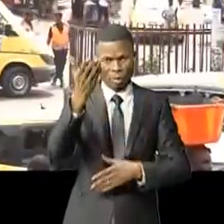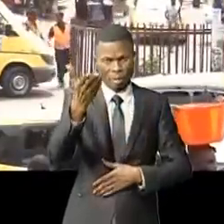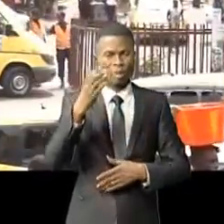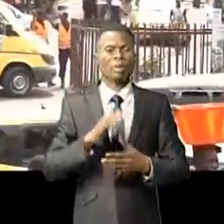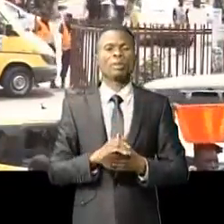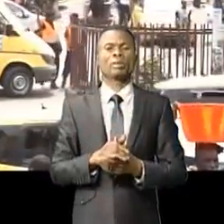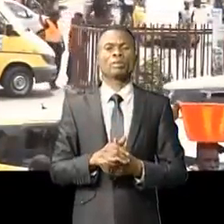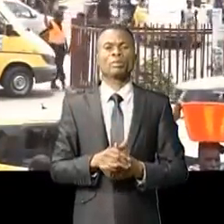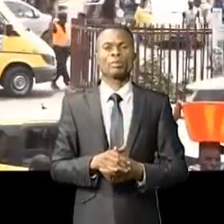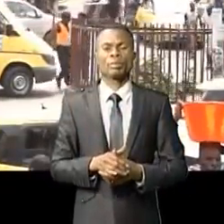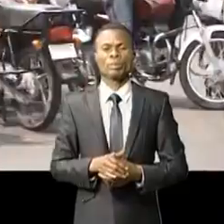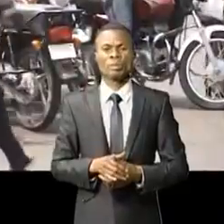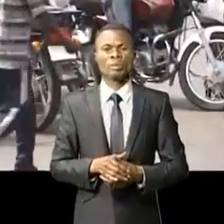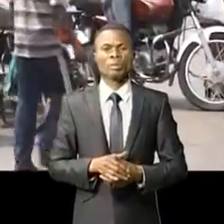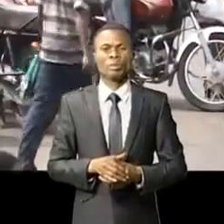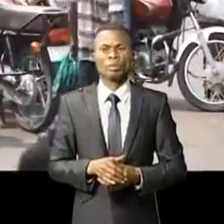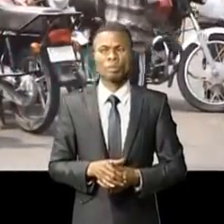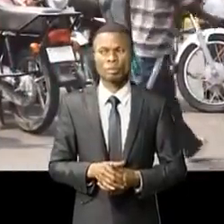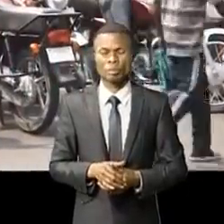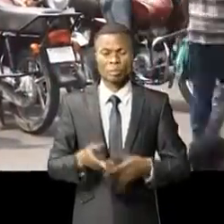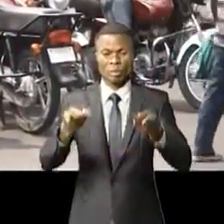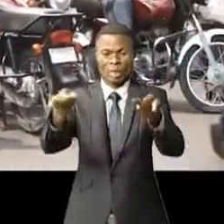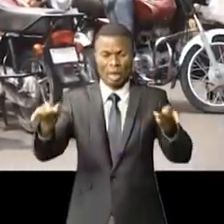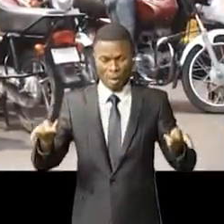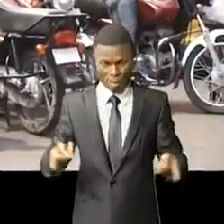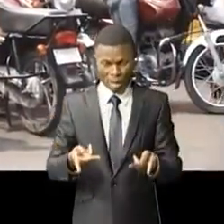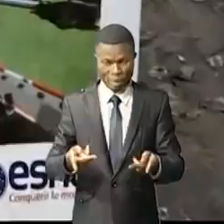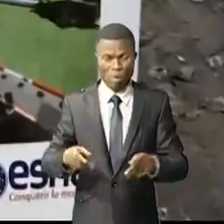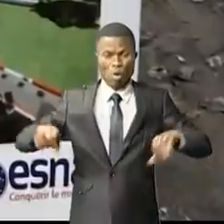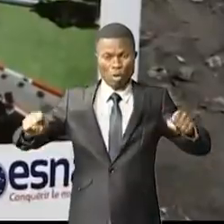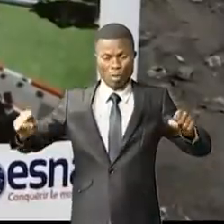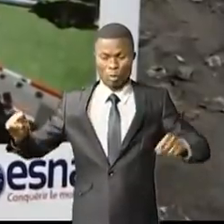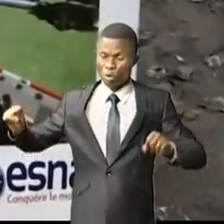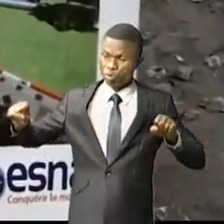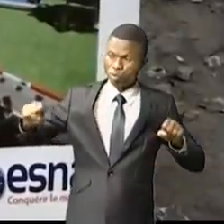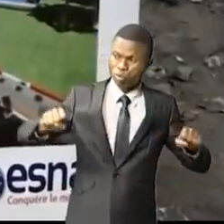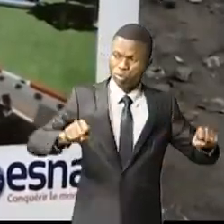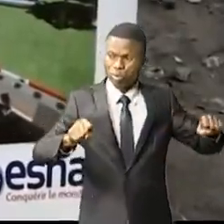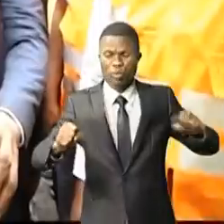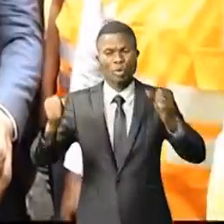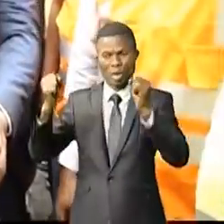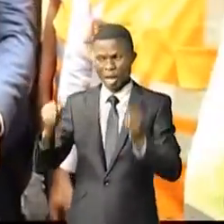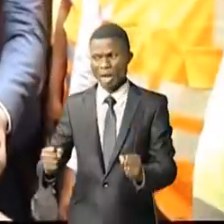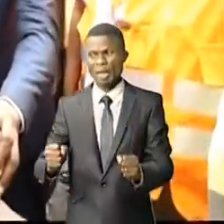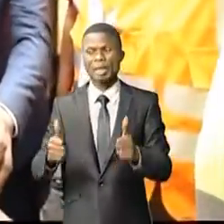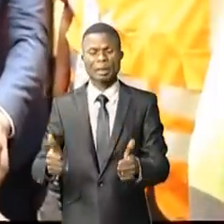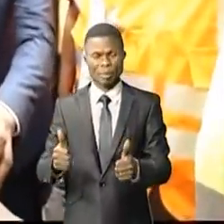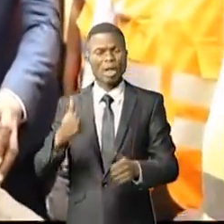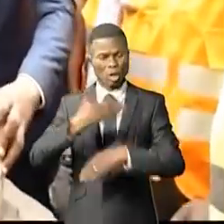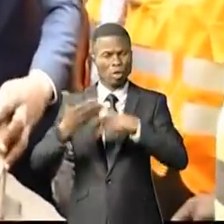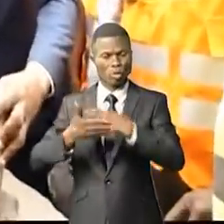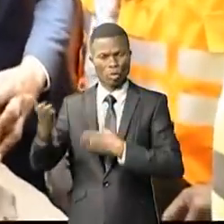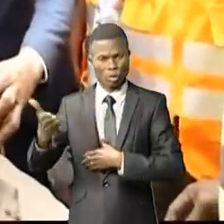La ville de Kinshasa sera bientôt dotée des parkings modernes pour motocyclistes. Le ministre provincial de transport Amos Mokoso